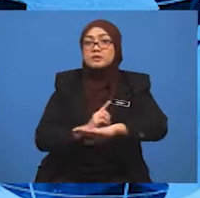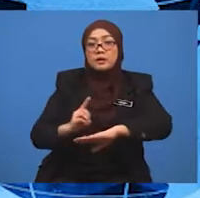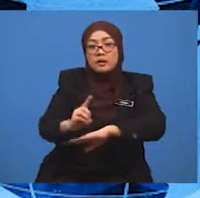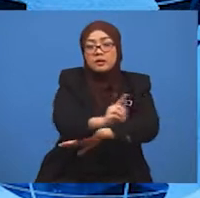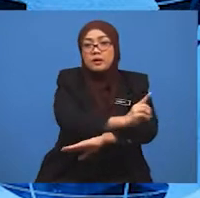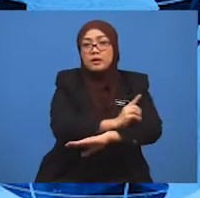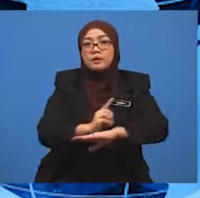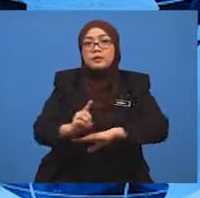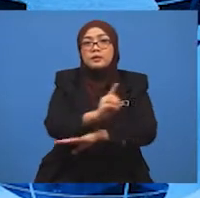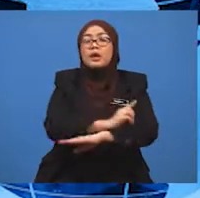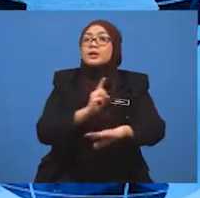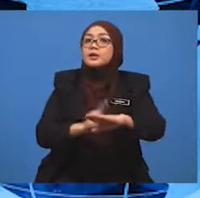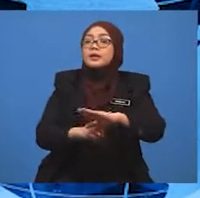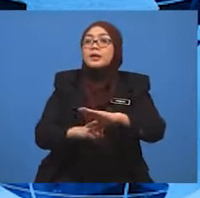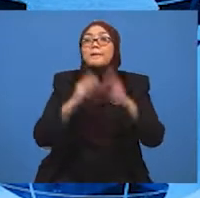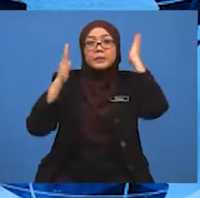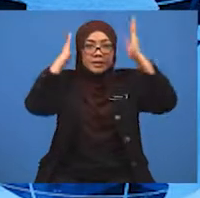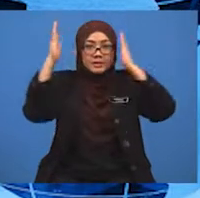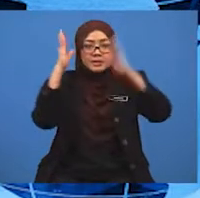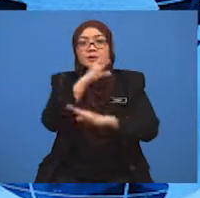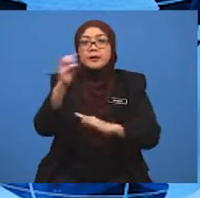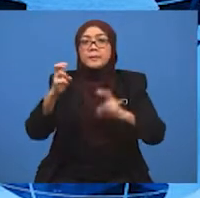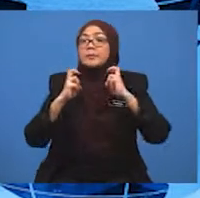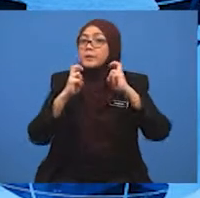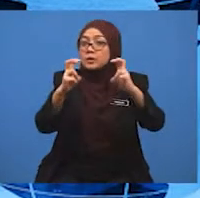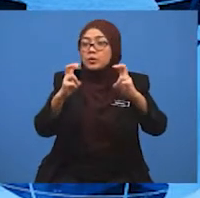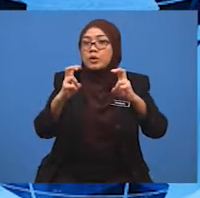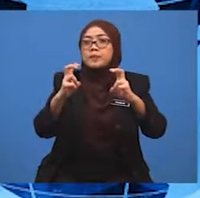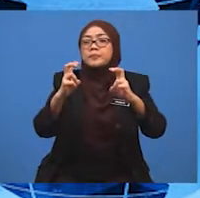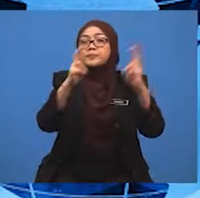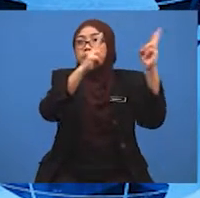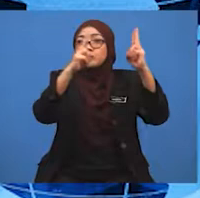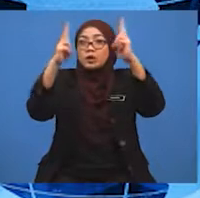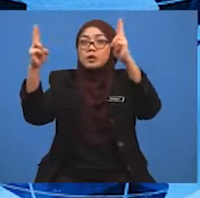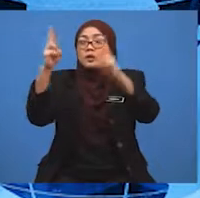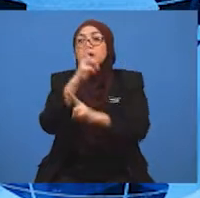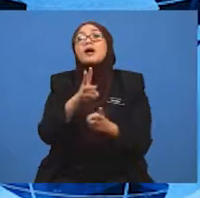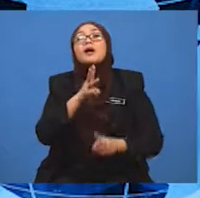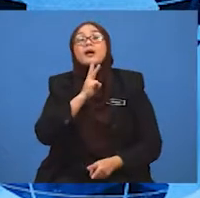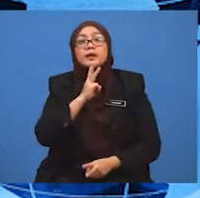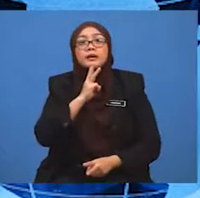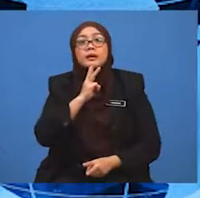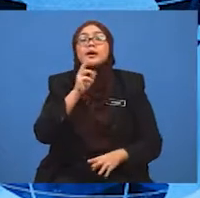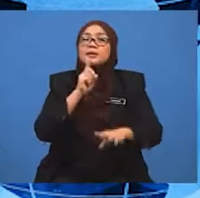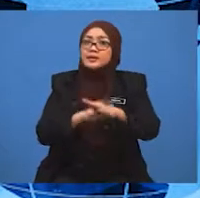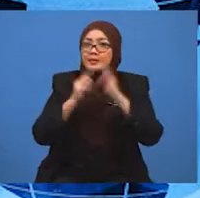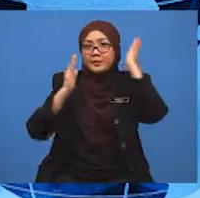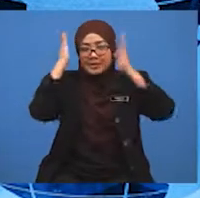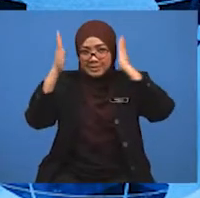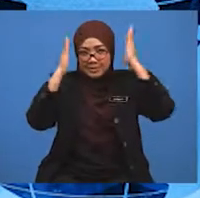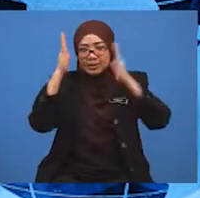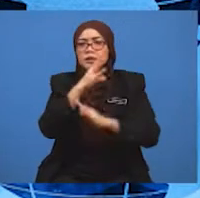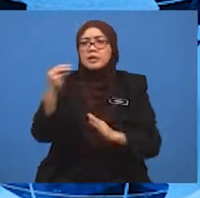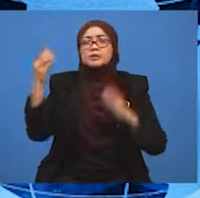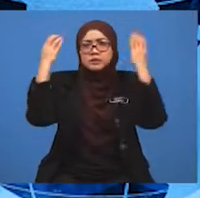serta pengangkutan udara dan air di Malaysia. Cikgu harap murid-murid dapat